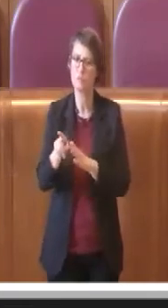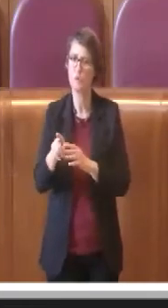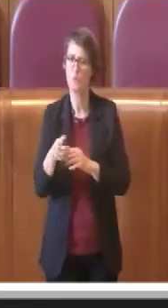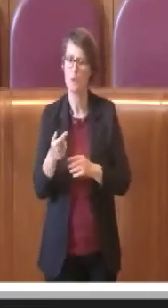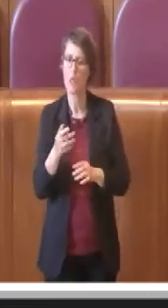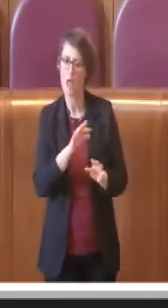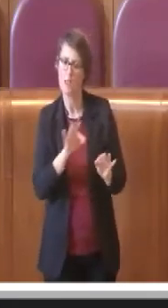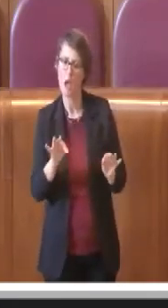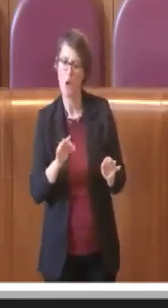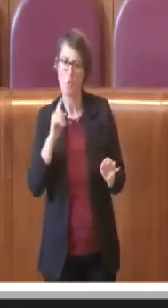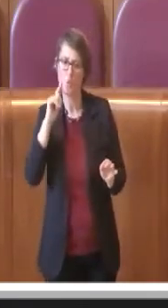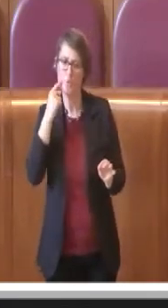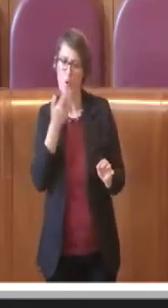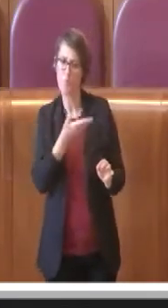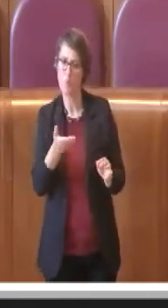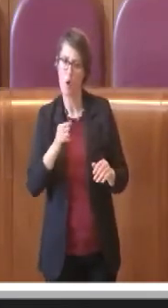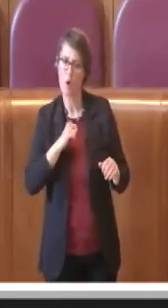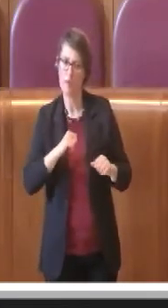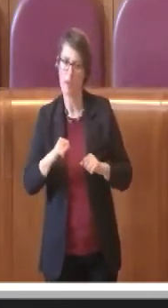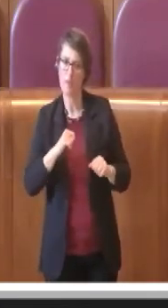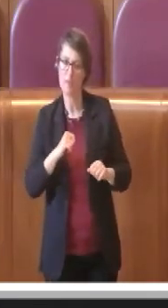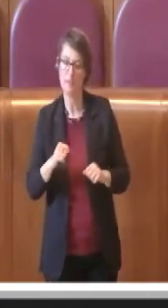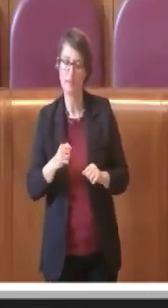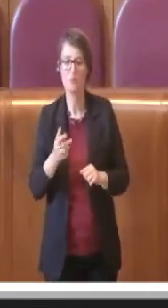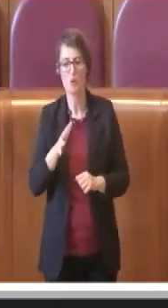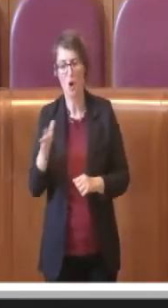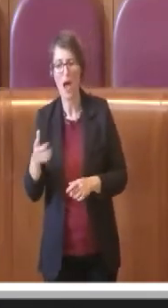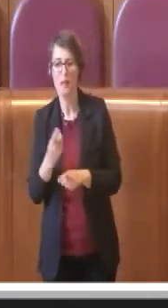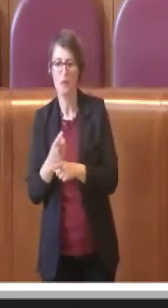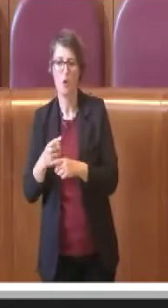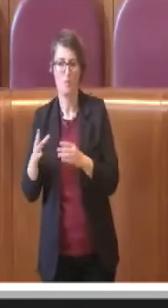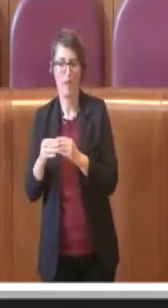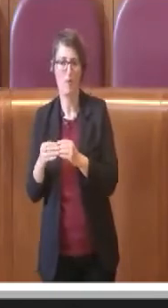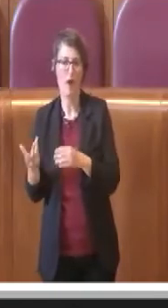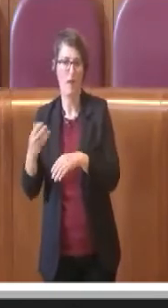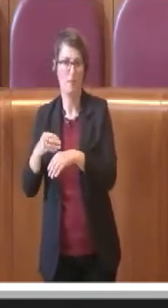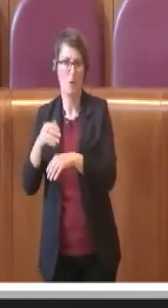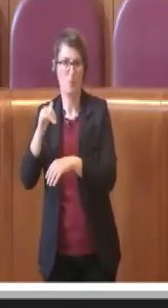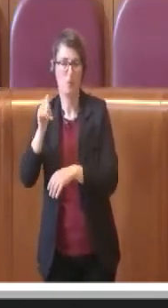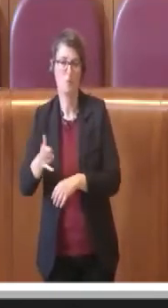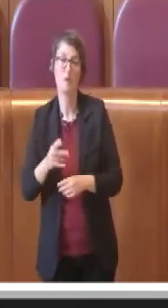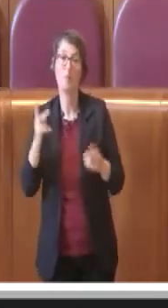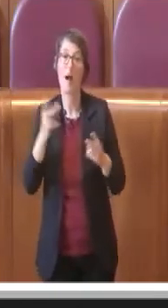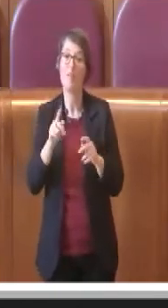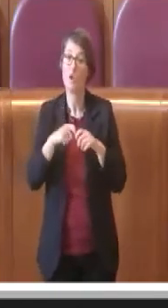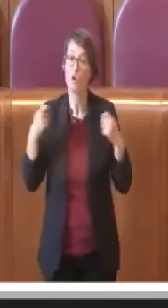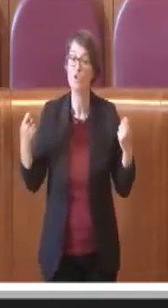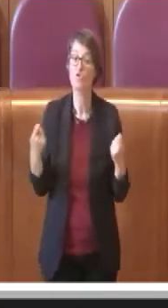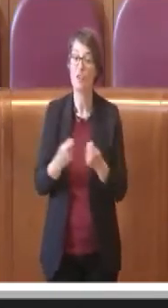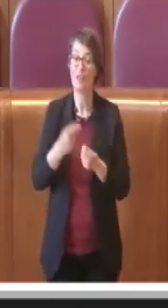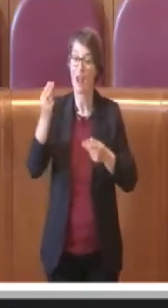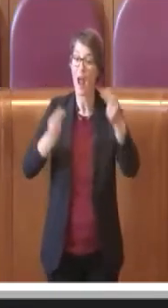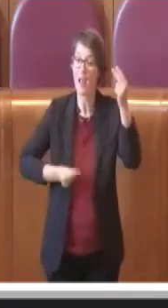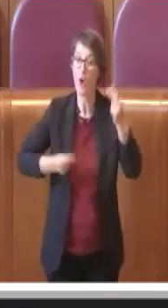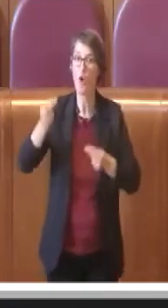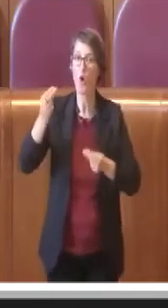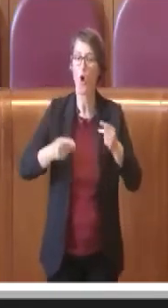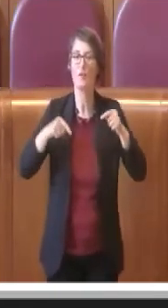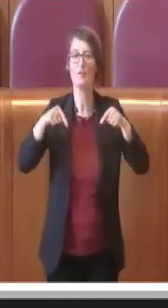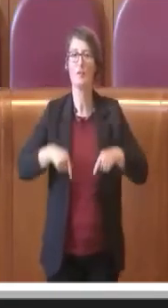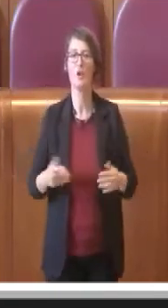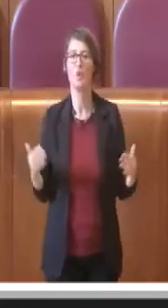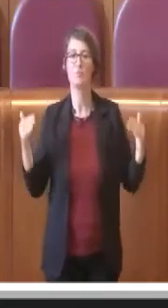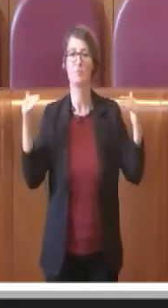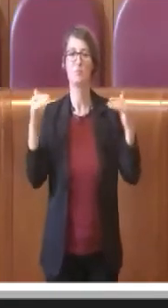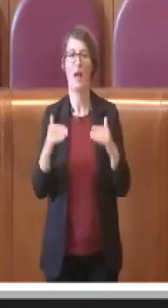anche un po' di più, ma abbiamo risanato i conti di questa città, che li lasceremo nelle condizioni migliori di quelle